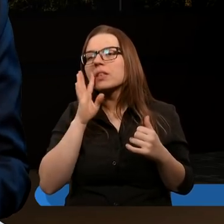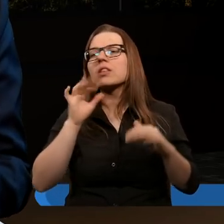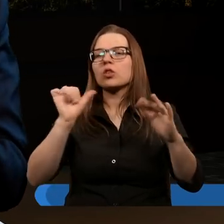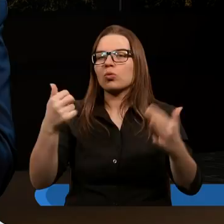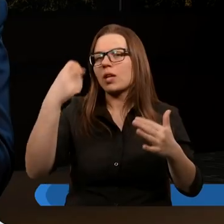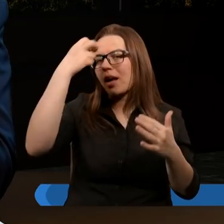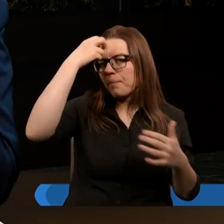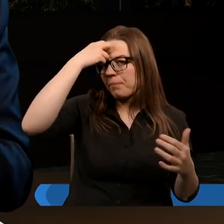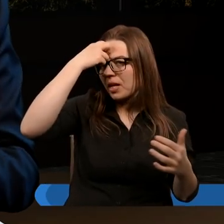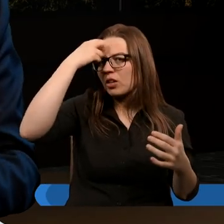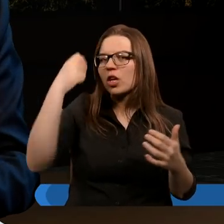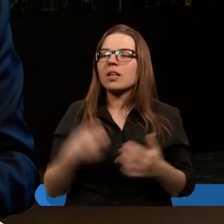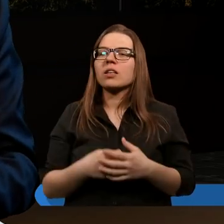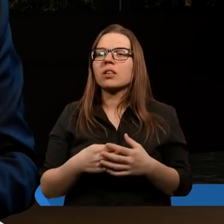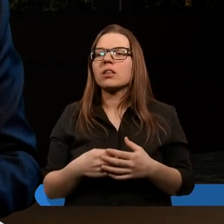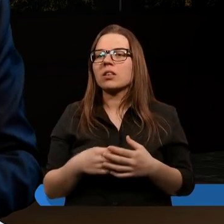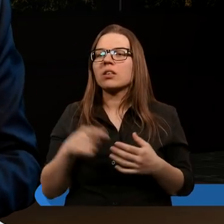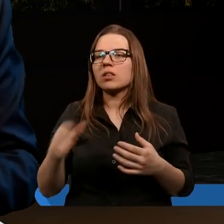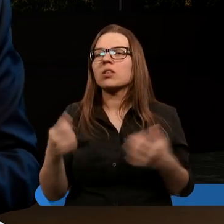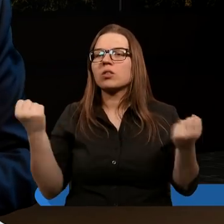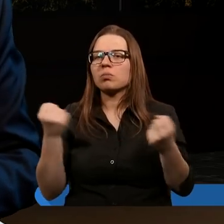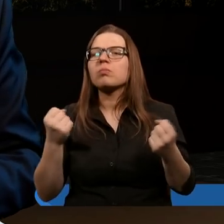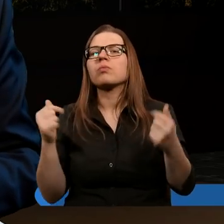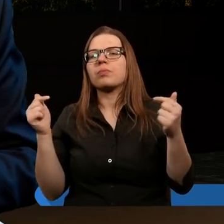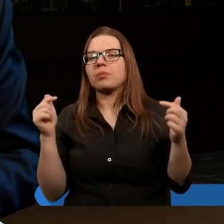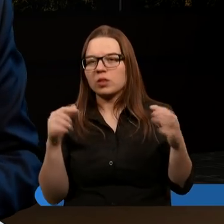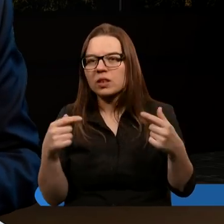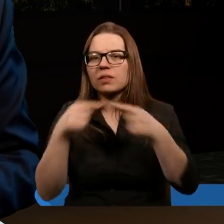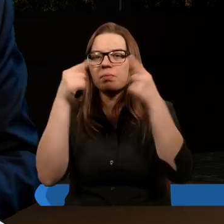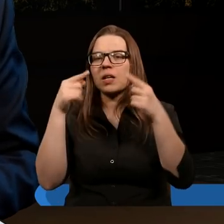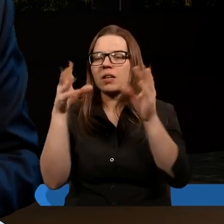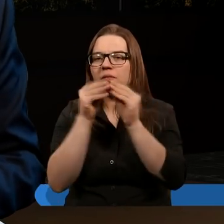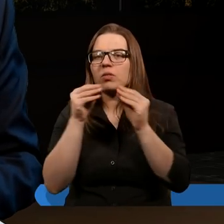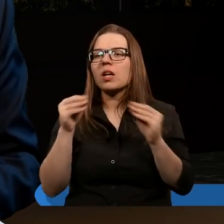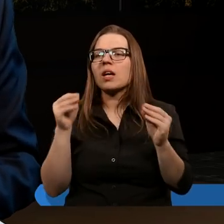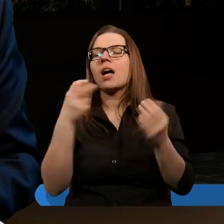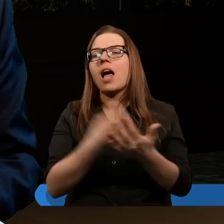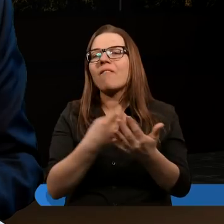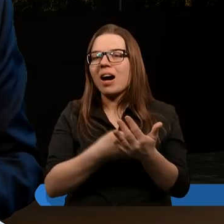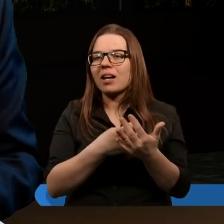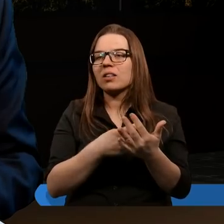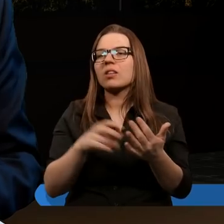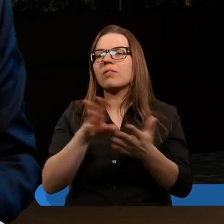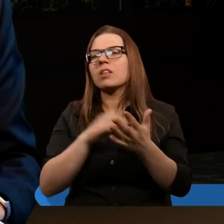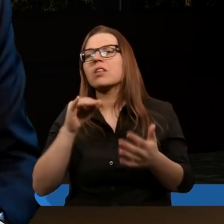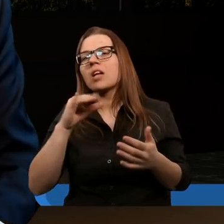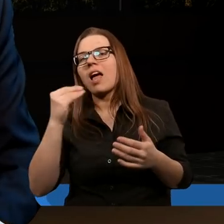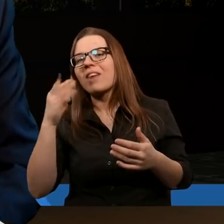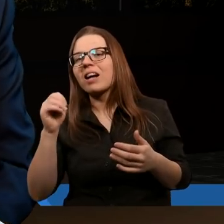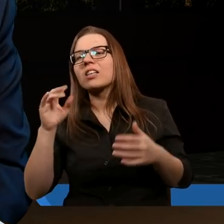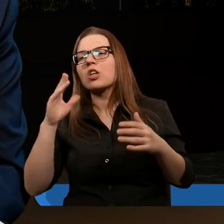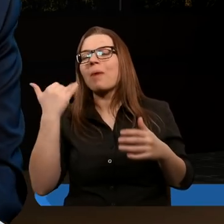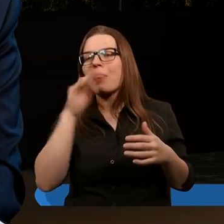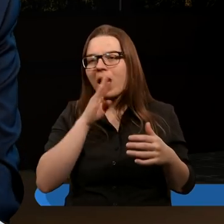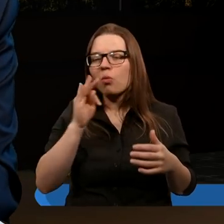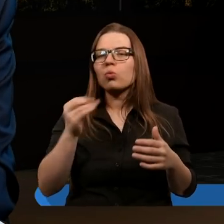szósta pieczeń, mocno, przepraszam, pieczęć, mocno koresponduje z Ewangelią według świętego Mateusza z